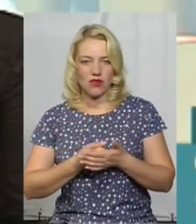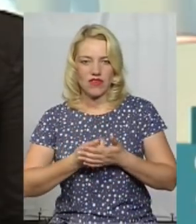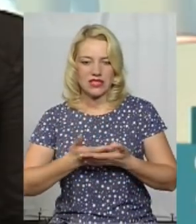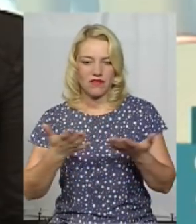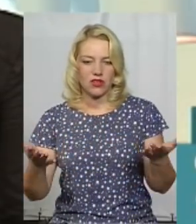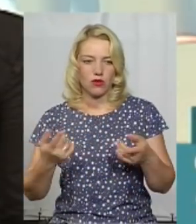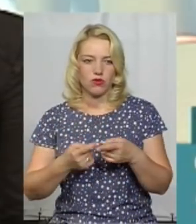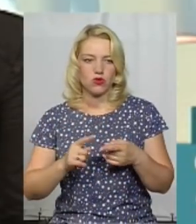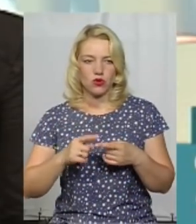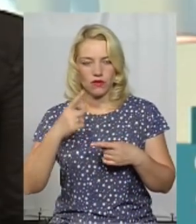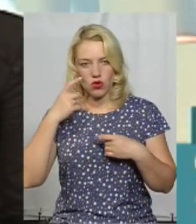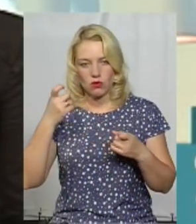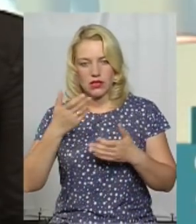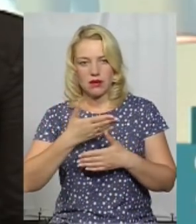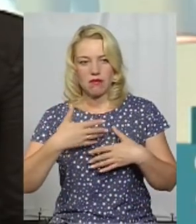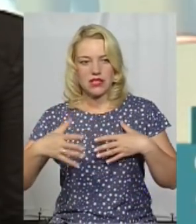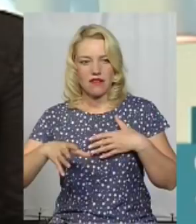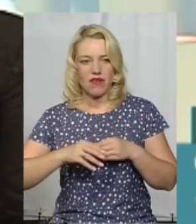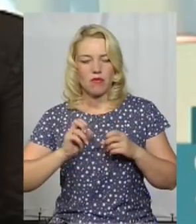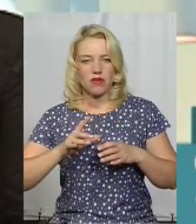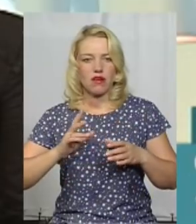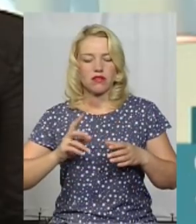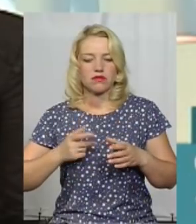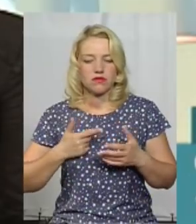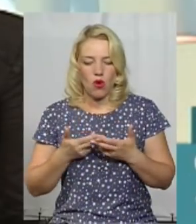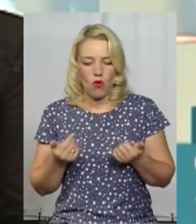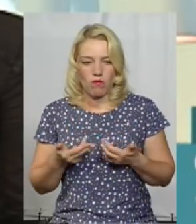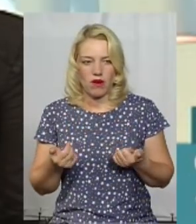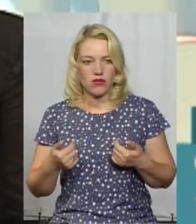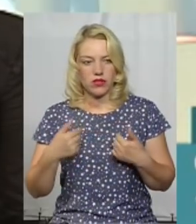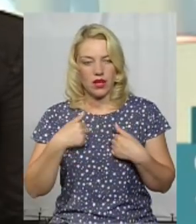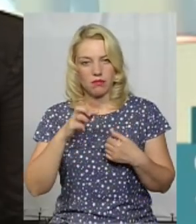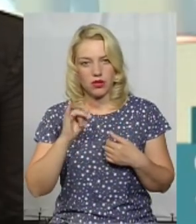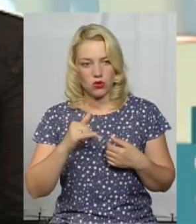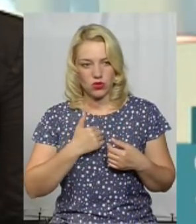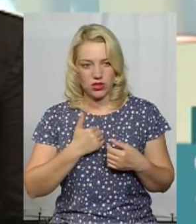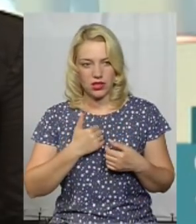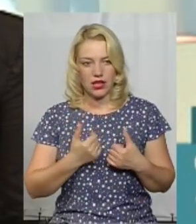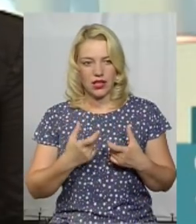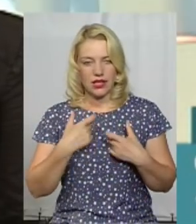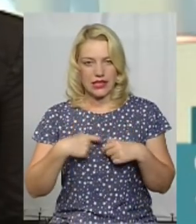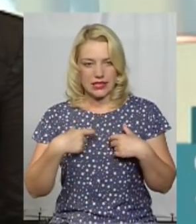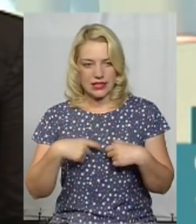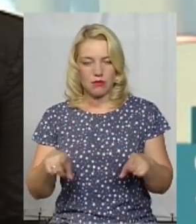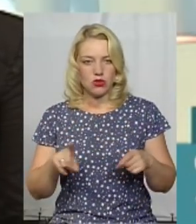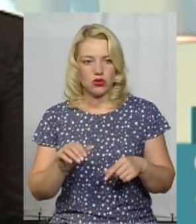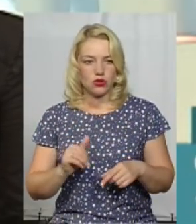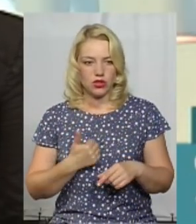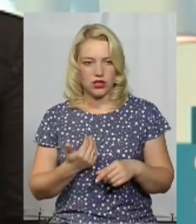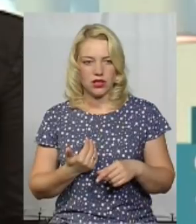інформацію. Ми з вами зараз, знаєте, ніби оправдуємося. я би хотіла для себе, от я, перше, що було.